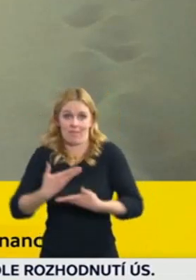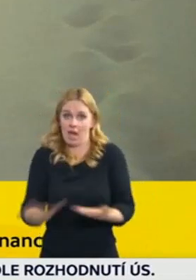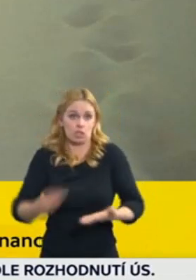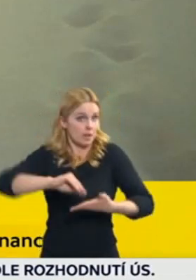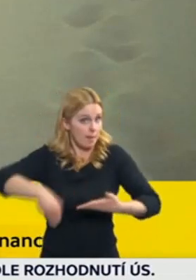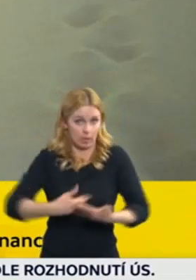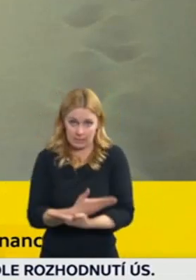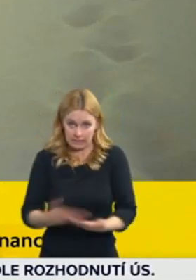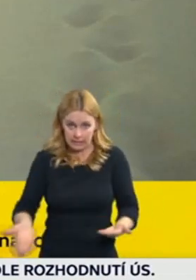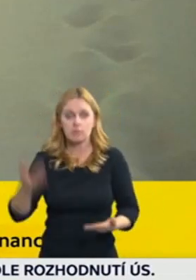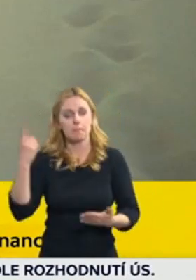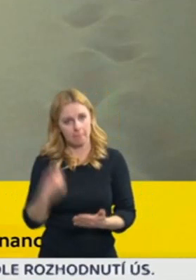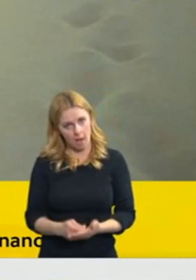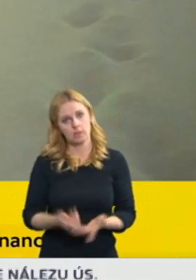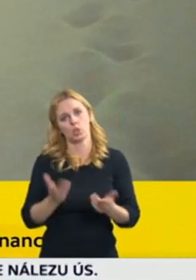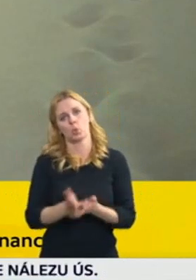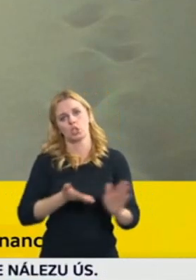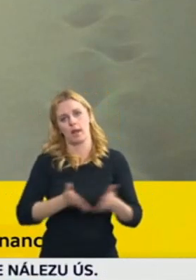2021.